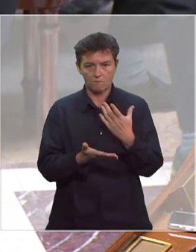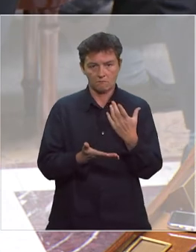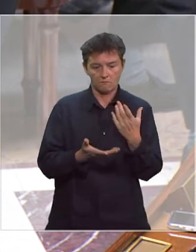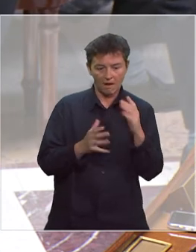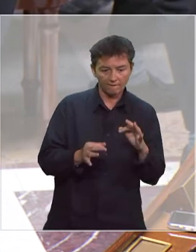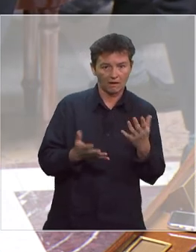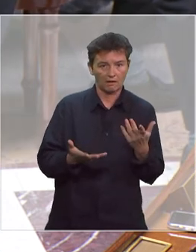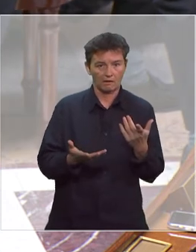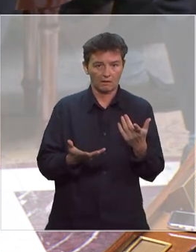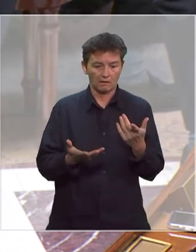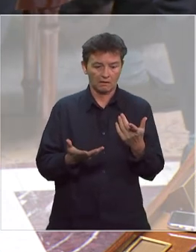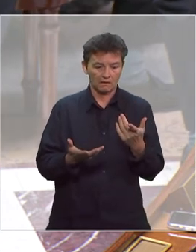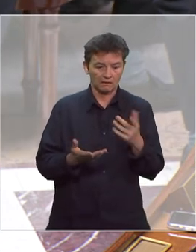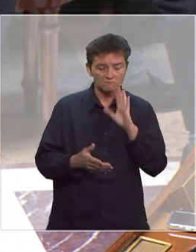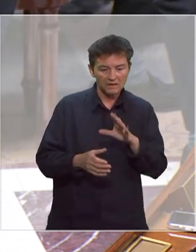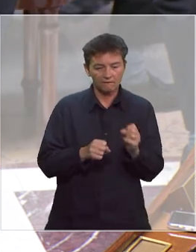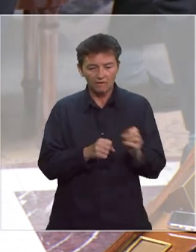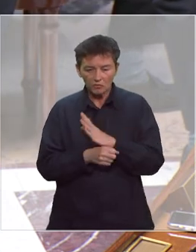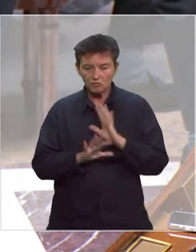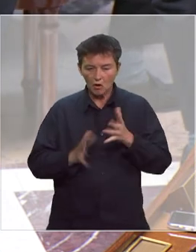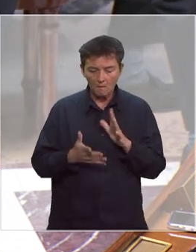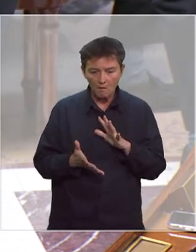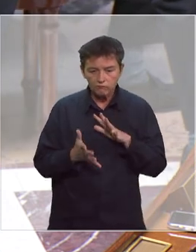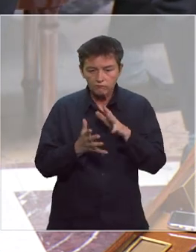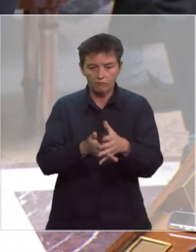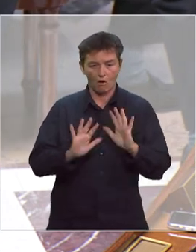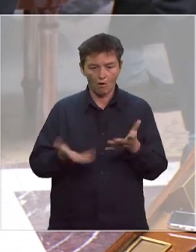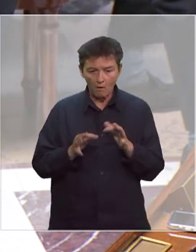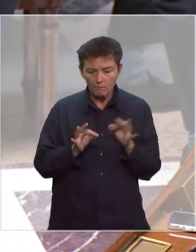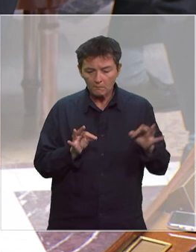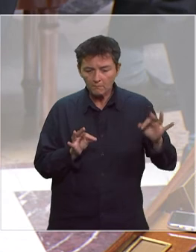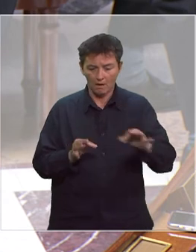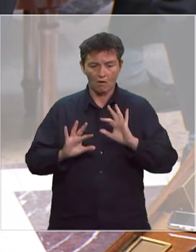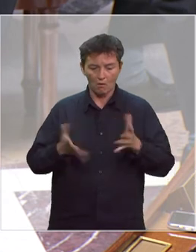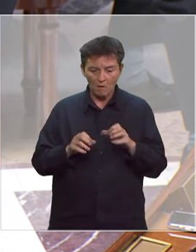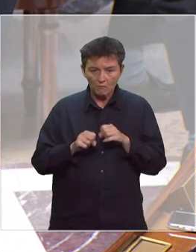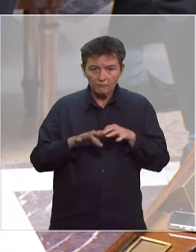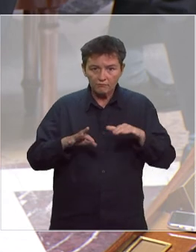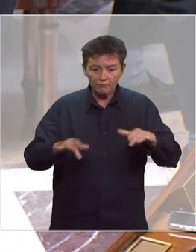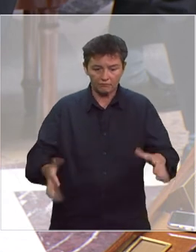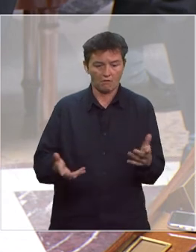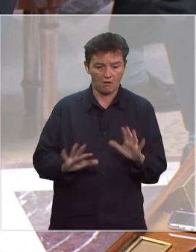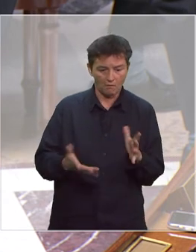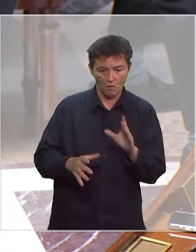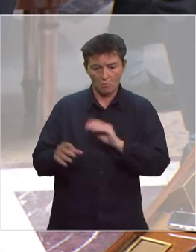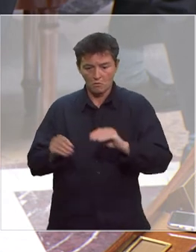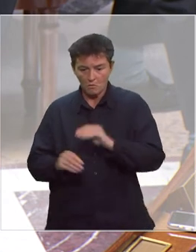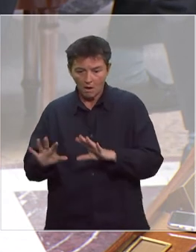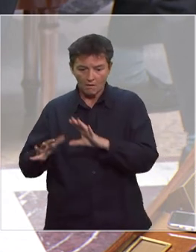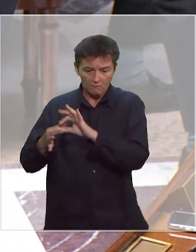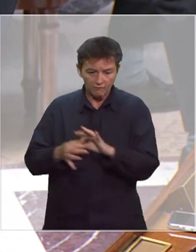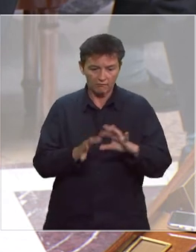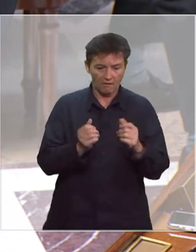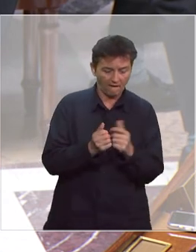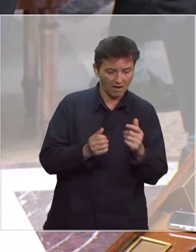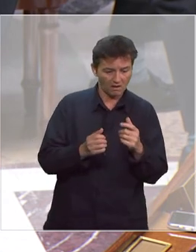sur l'histoire naturelle du virus, sur la façon dont il se propage, sur les liens entre les aspects cliniques et la